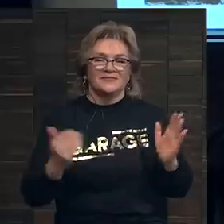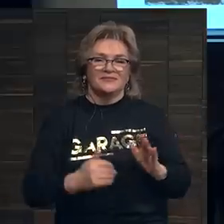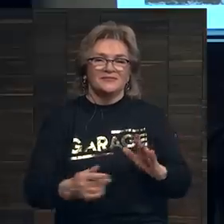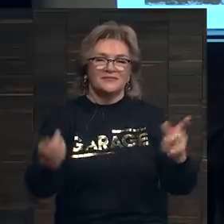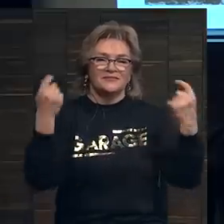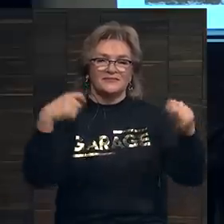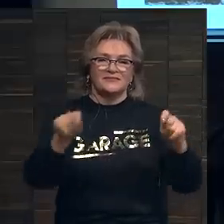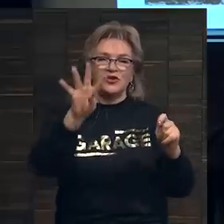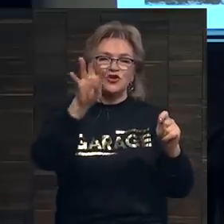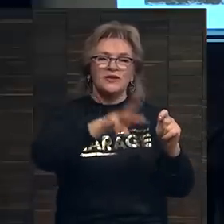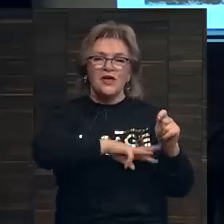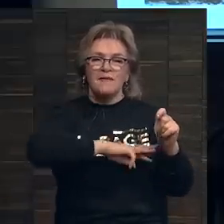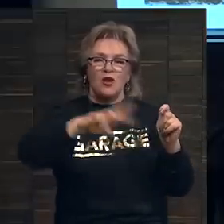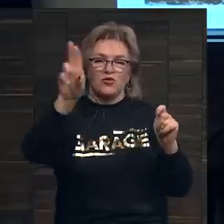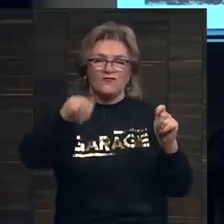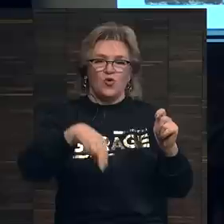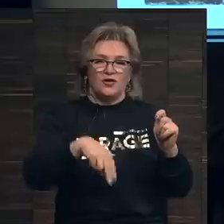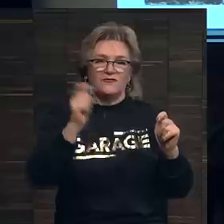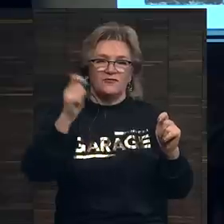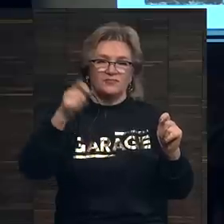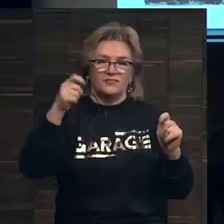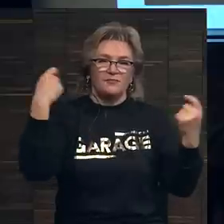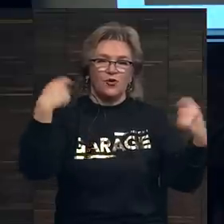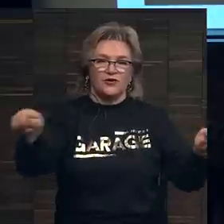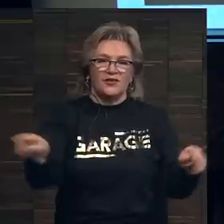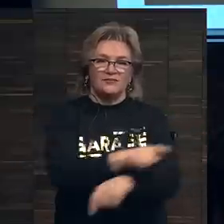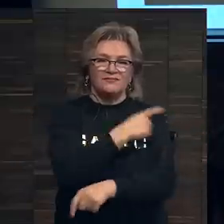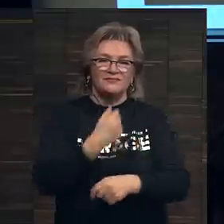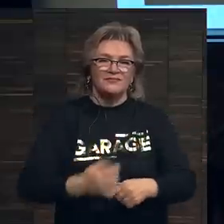Продаем за 400 миллионов долларов. Продано.